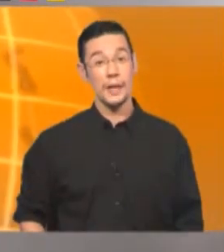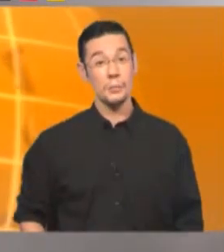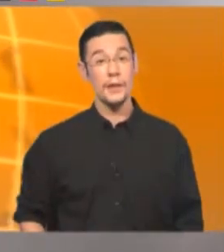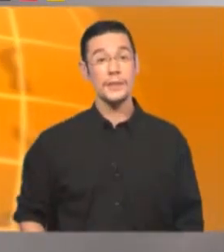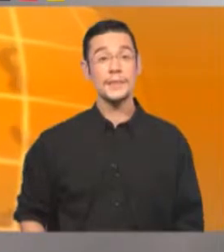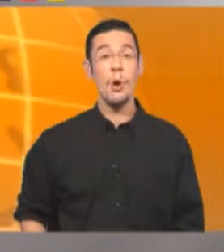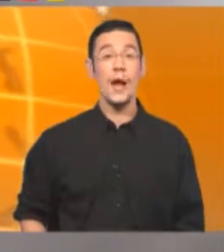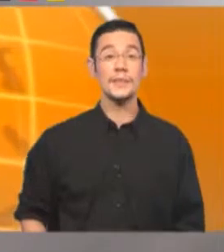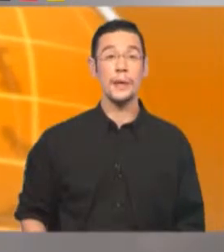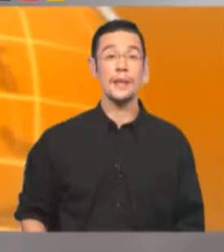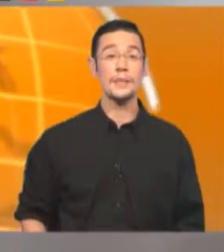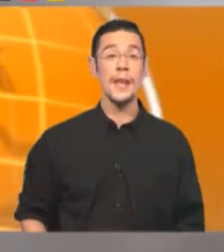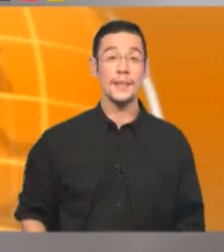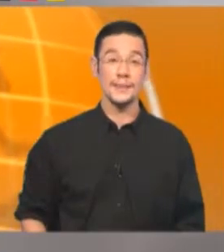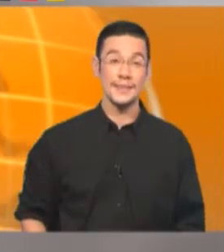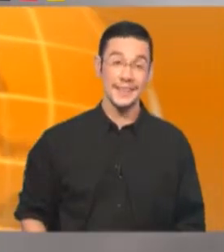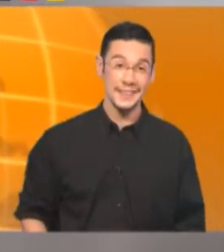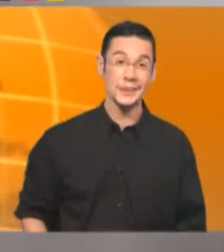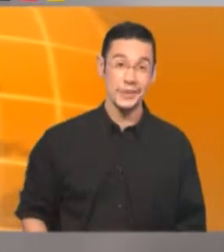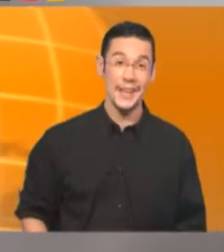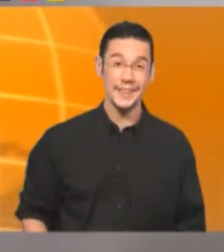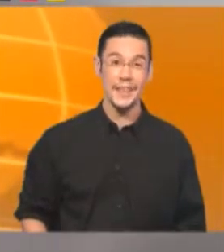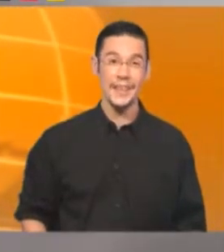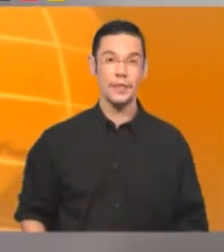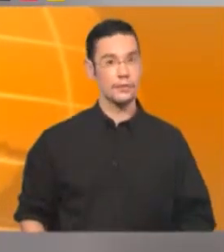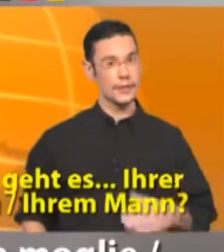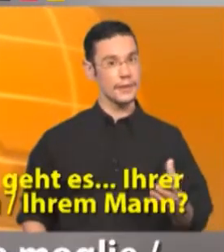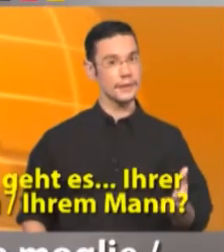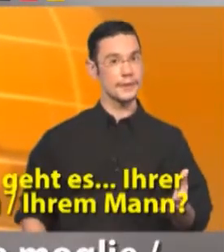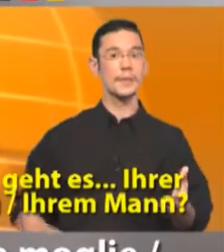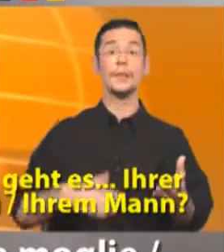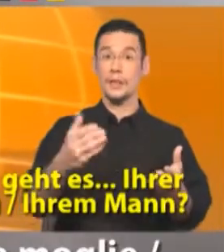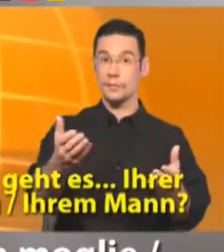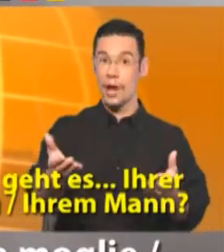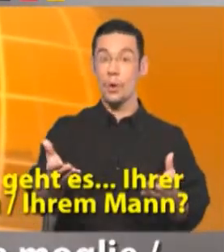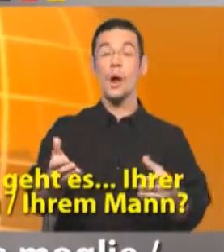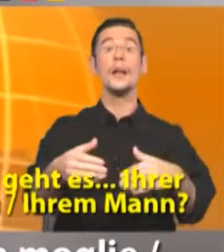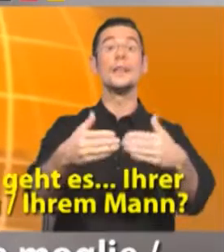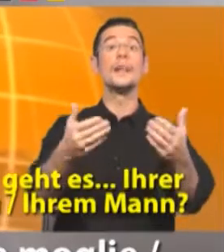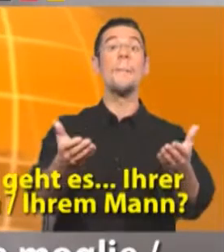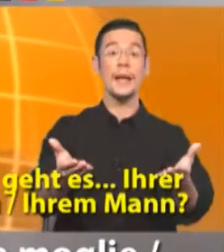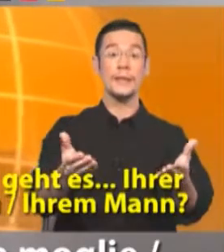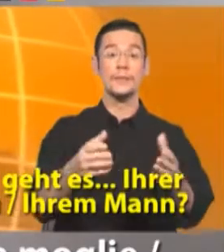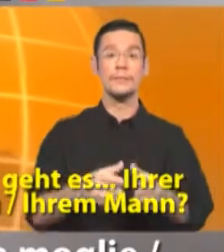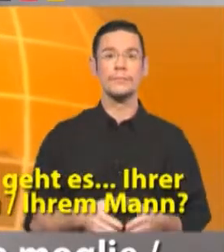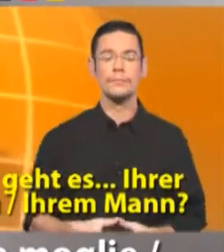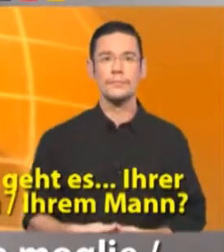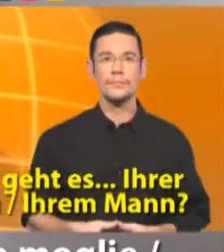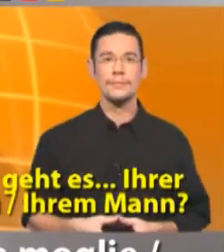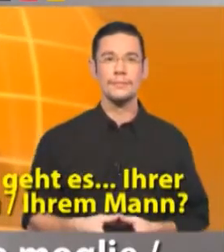Manchmal ist es auch angebracht, näheres Interesse zu zeigen. Wie geht es Ihrer Frau, Ihrem Mann?